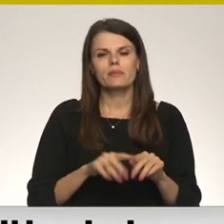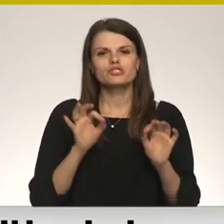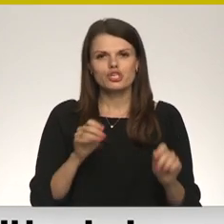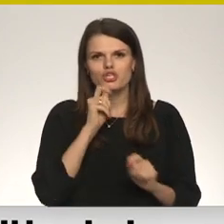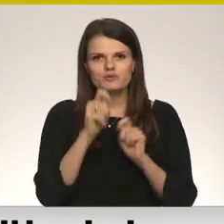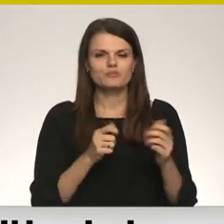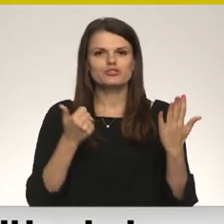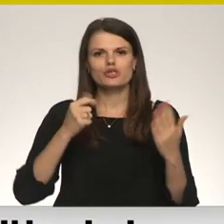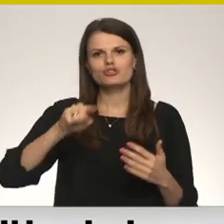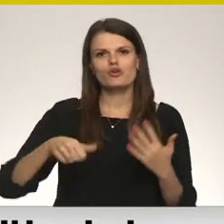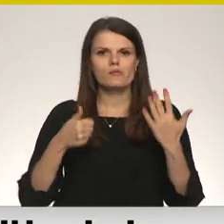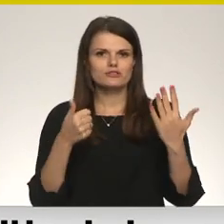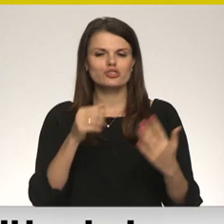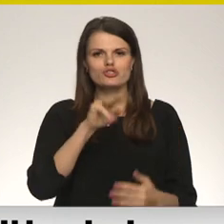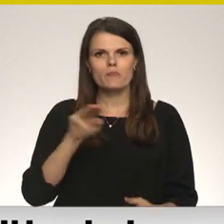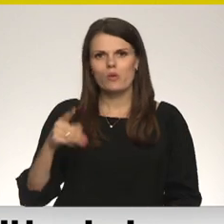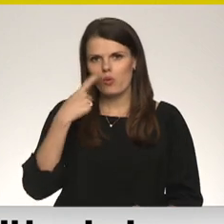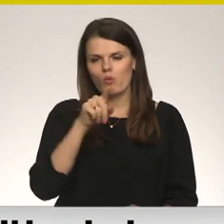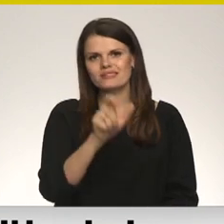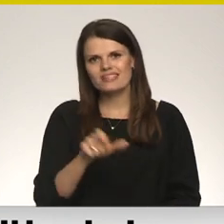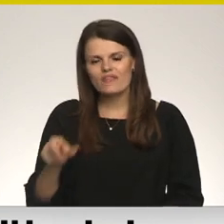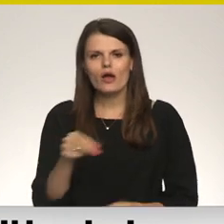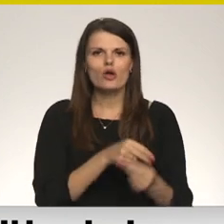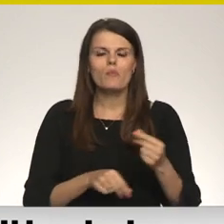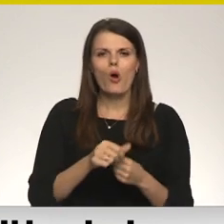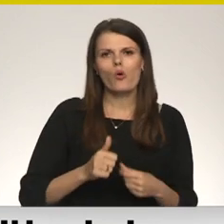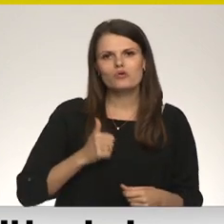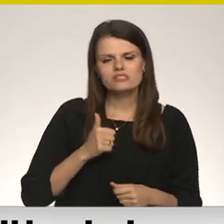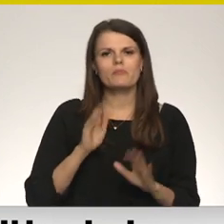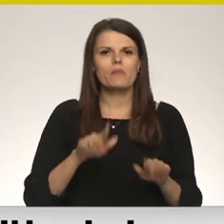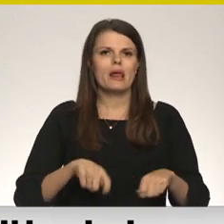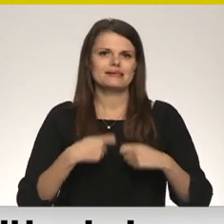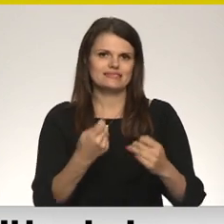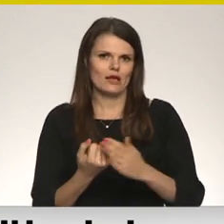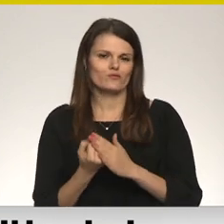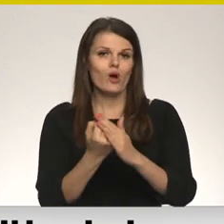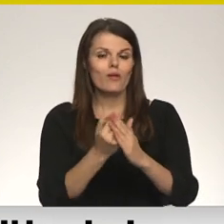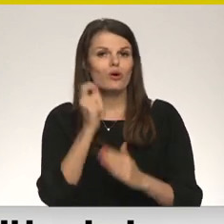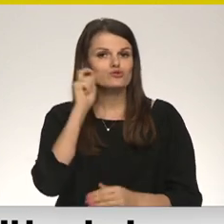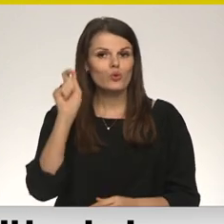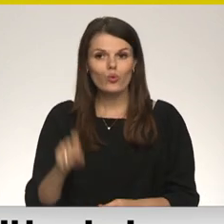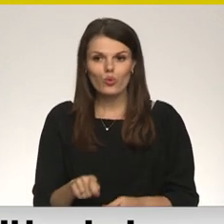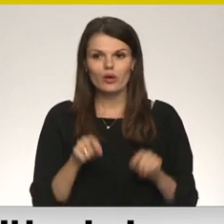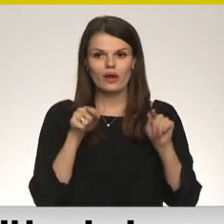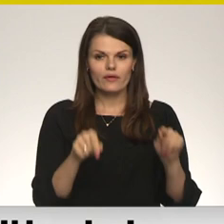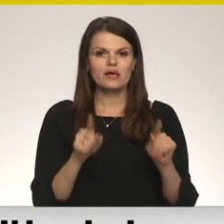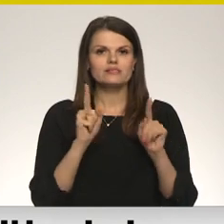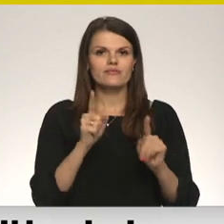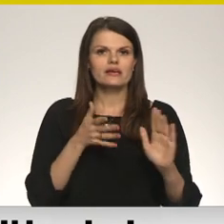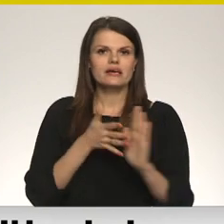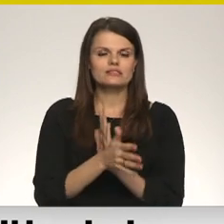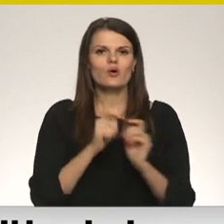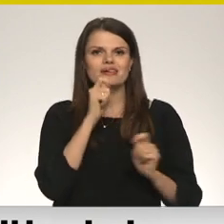,6 miljoni no iedzīvotājiem no uzņēmiem, lai sniegu to atbalstu Ukrainai. Un tas ir tikai caur mūsu